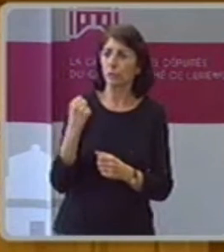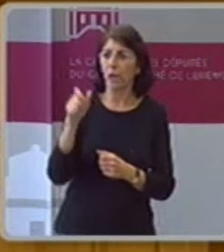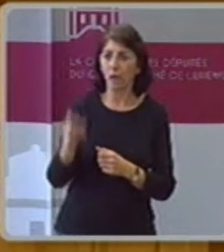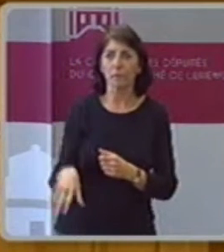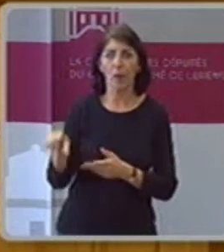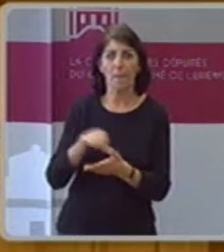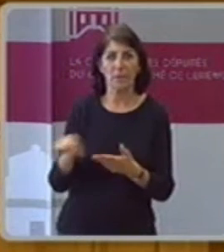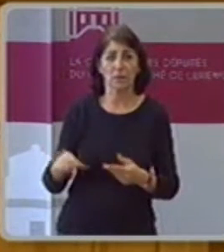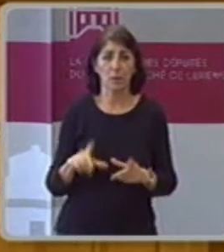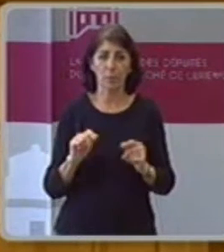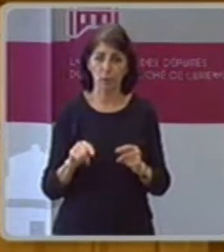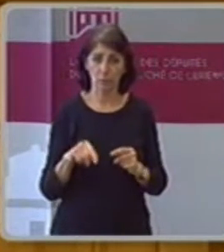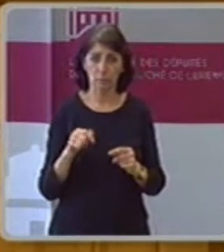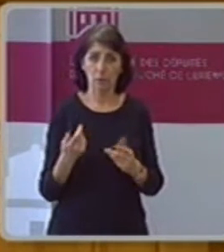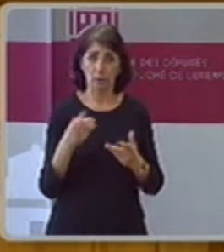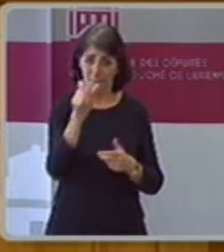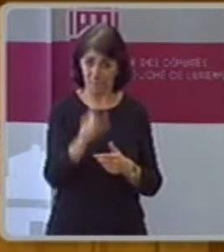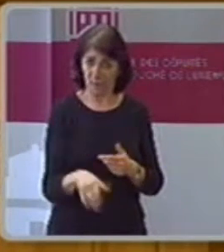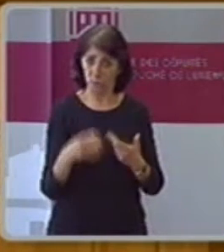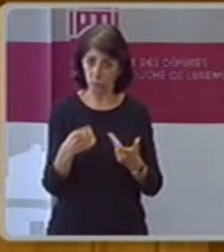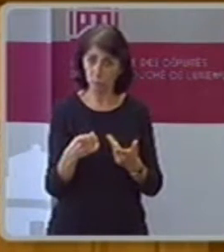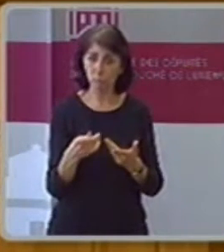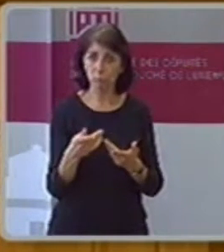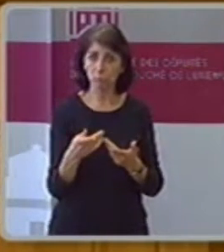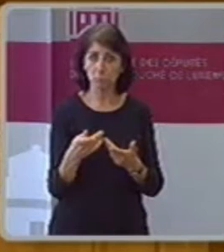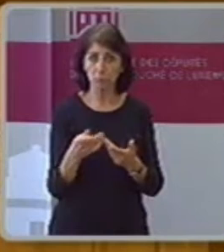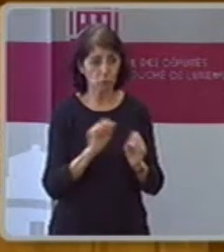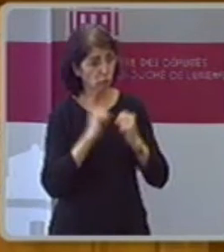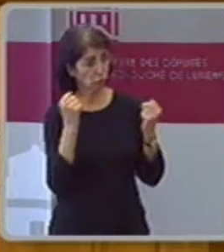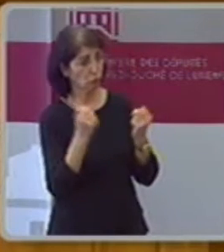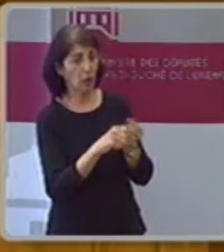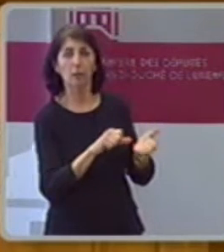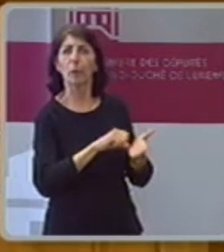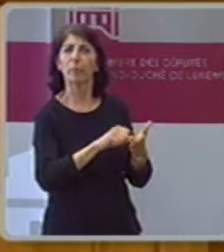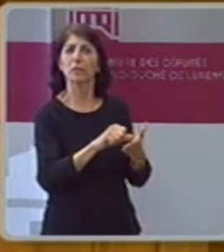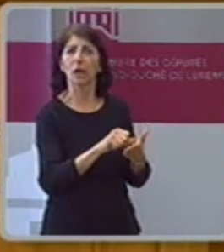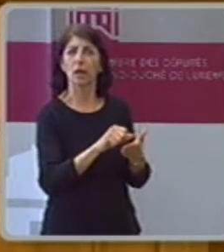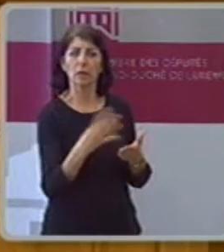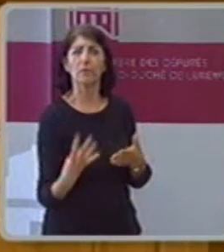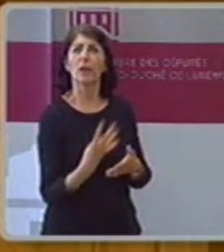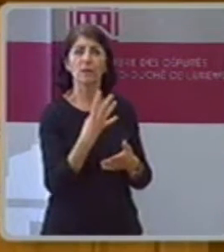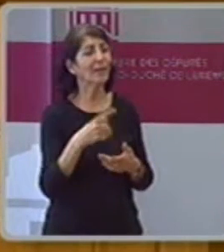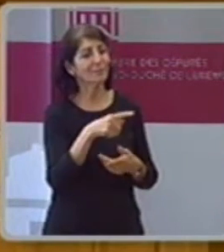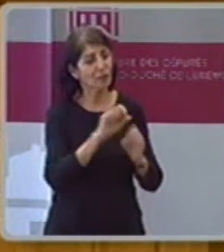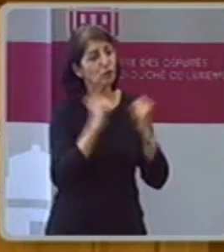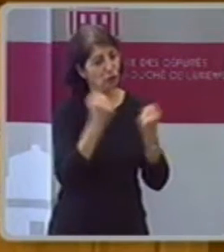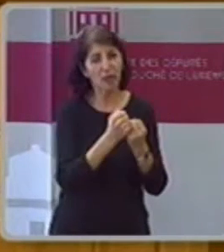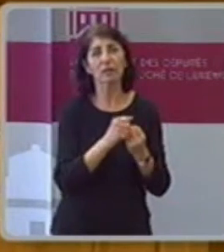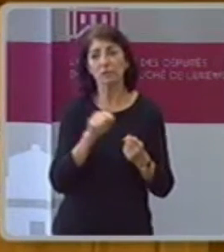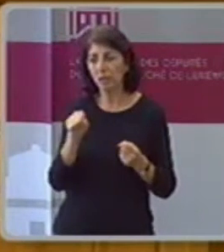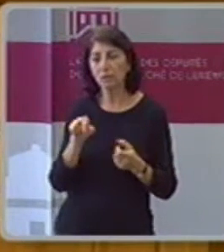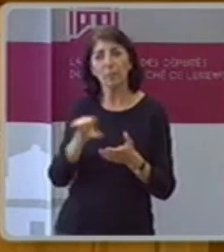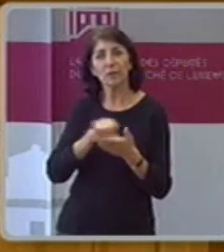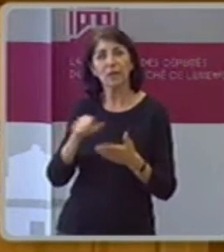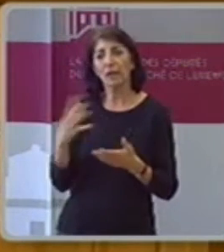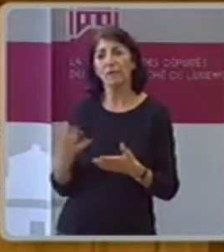gehen. Mit so einer Länge gehen bezieht der Staat heute mit geschuldetem, mit gelehntem Geld eine Kredite. Und die